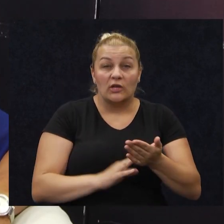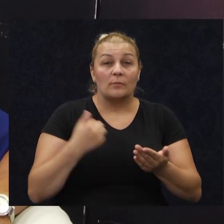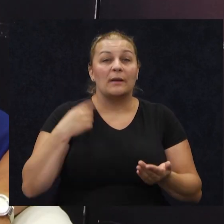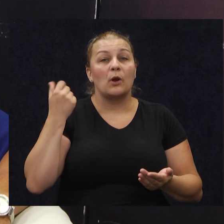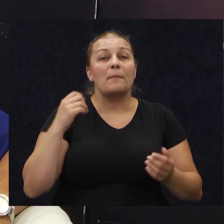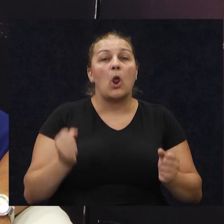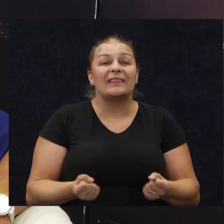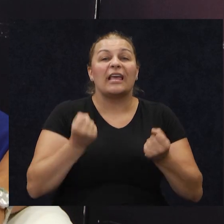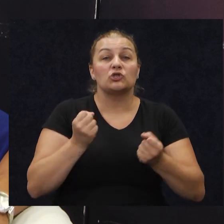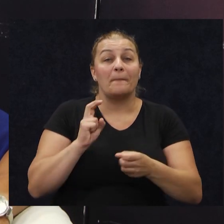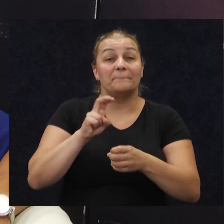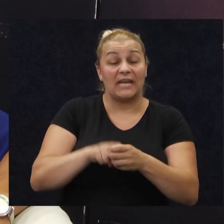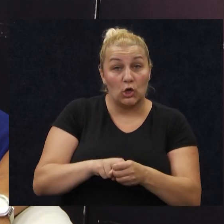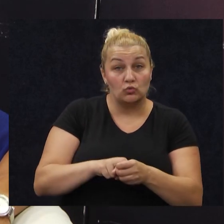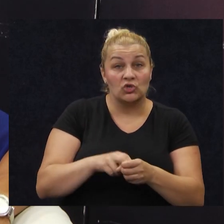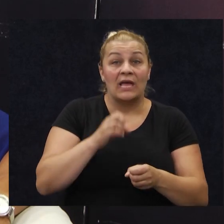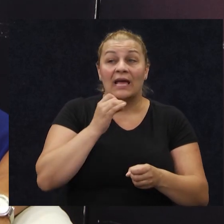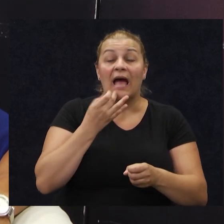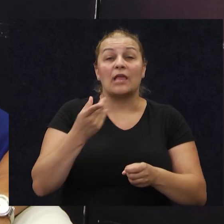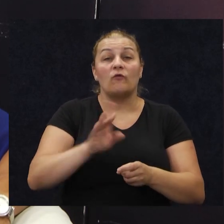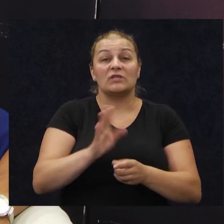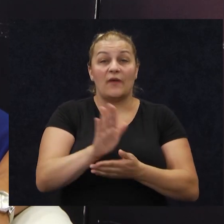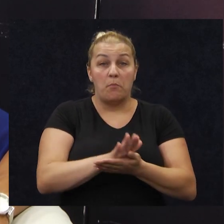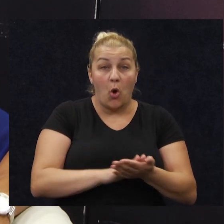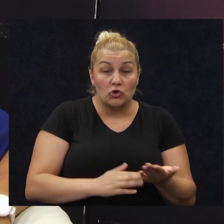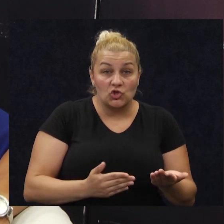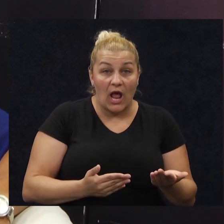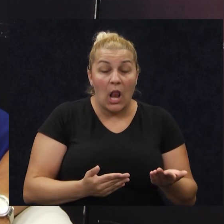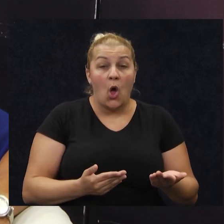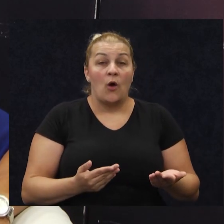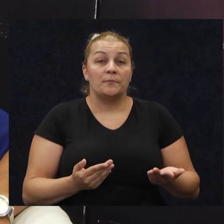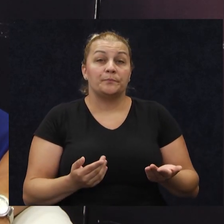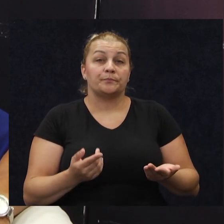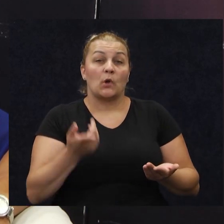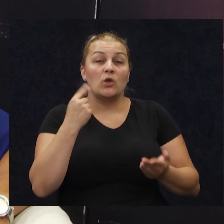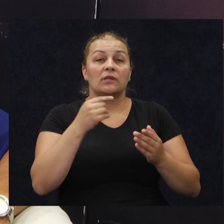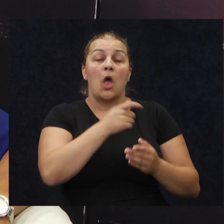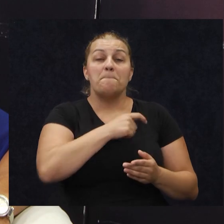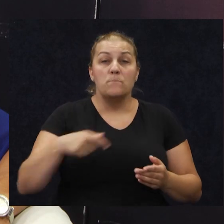malo teže se priključiti. Znači, kaj sve to krenulo, ne znam, od mupa,